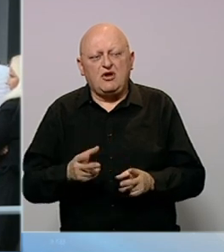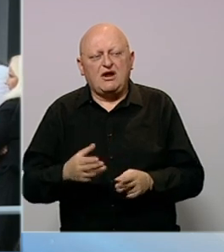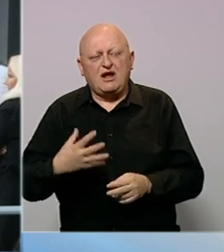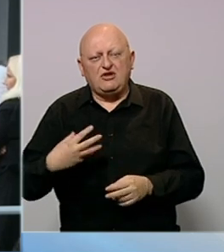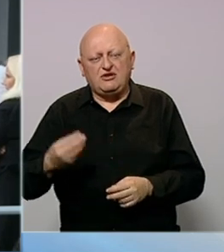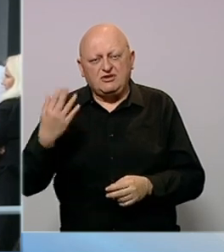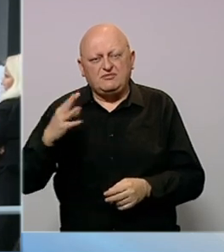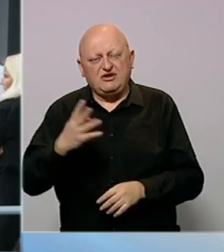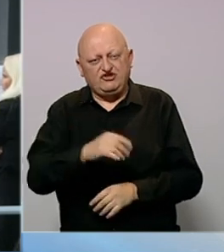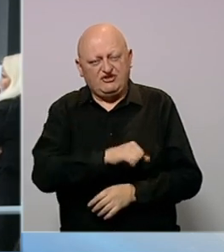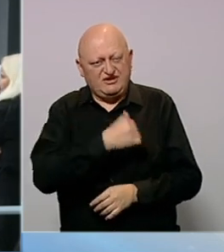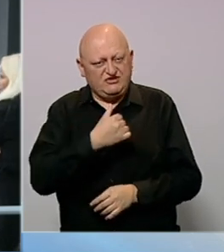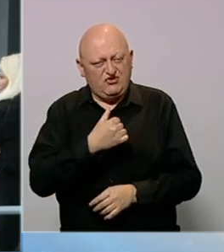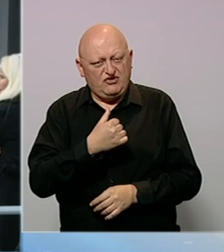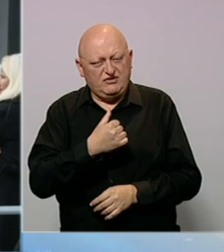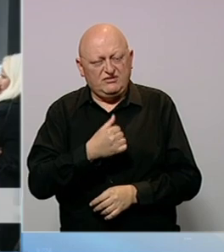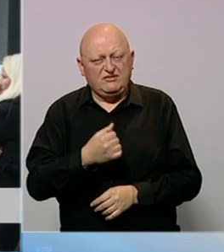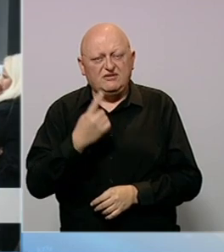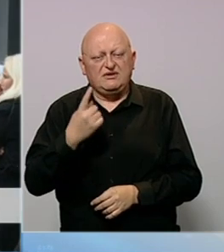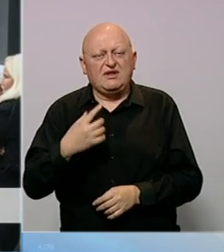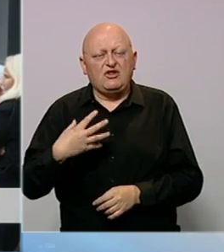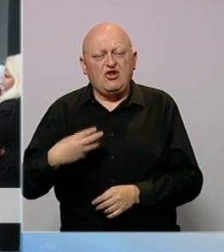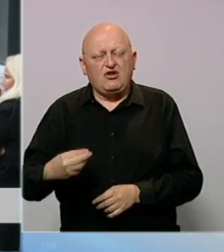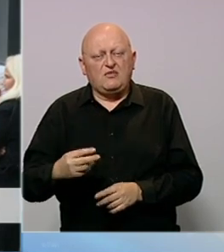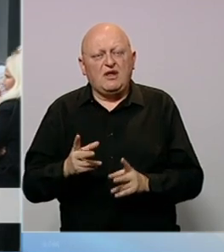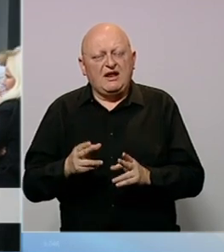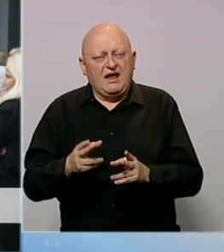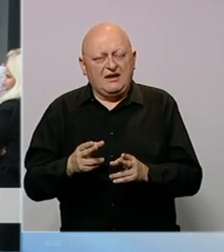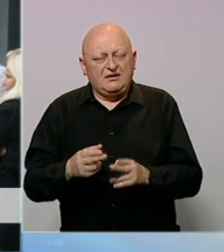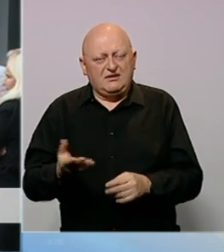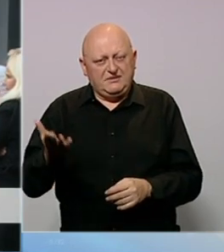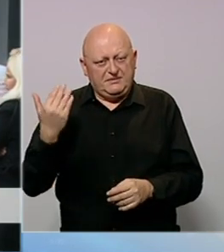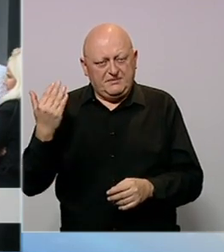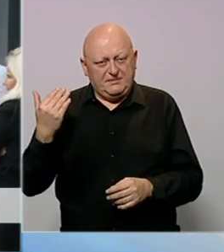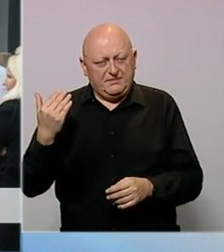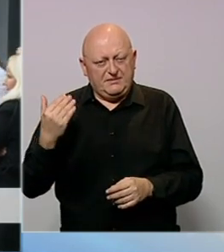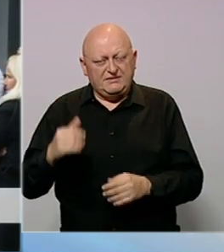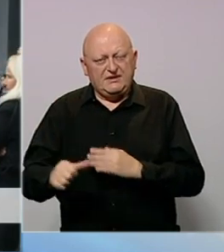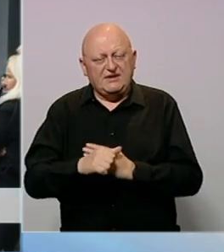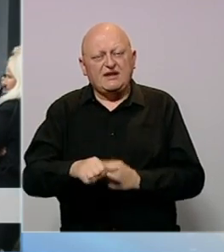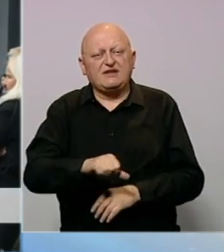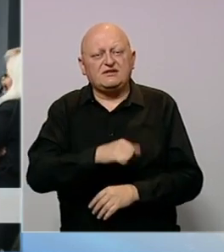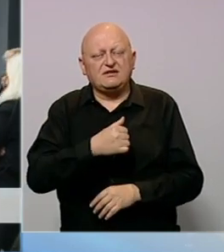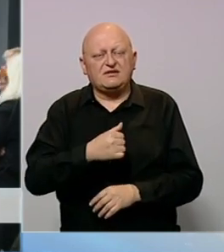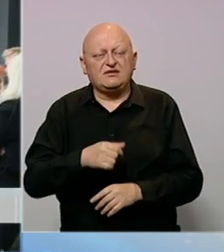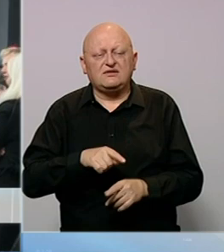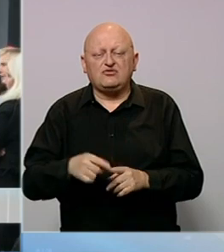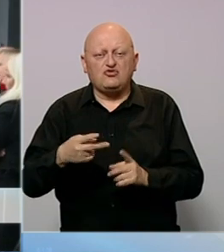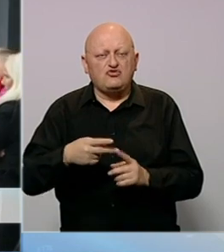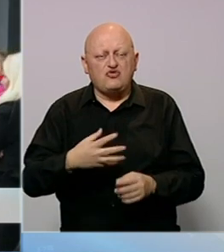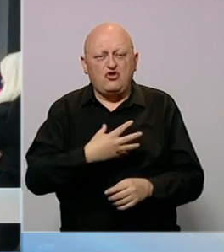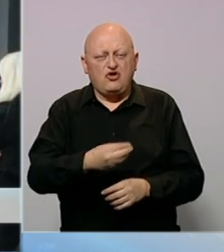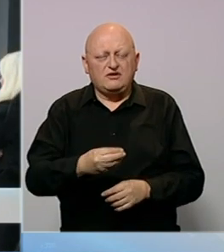dojke prije 14 godina na jednoj dojci je bio karcinom, prije 11 godina je bio na